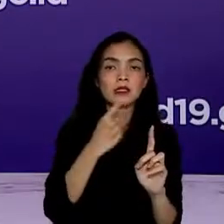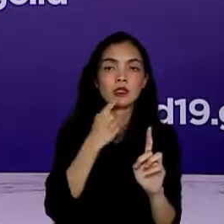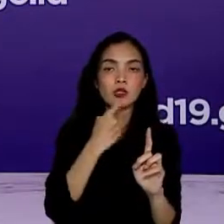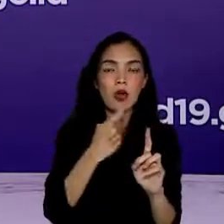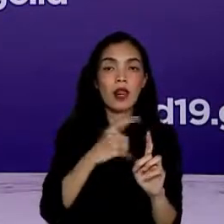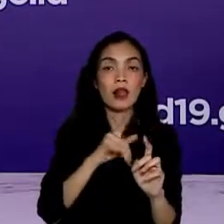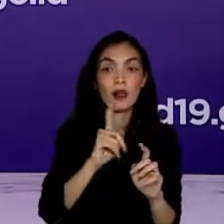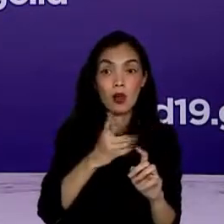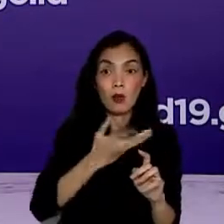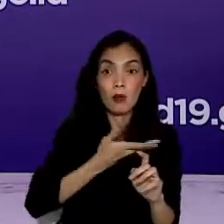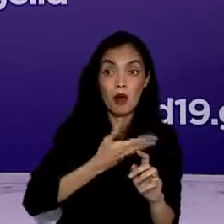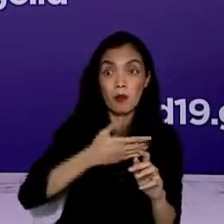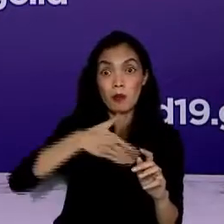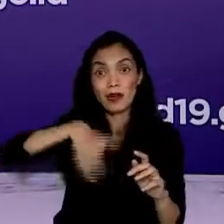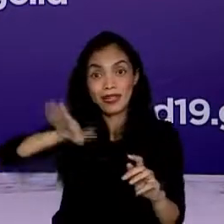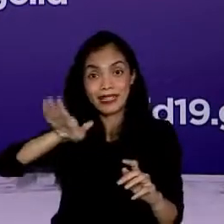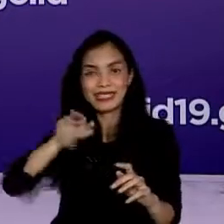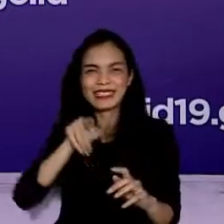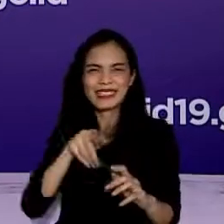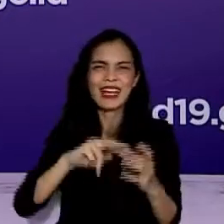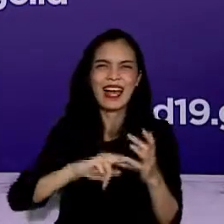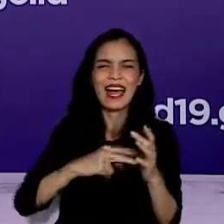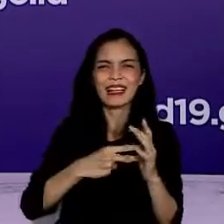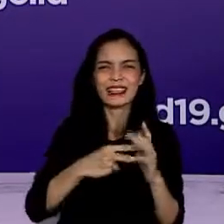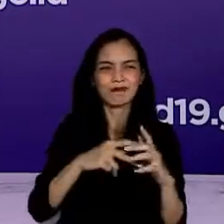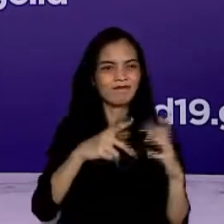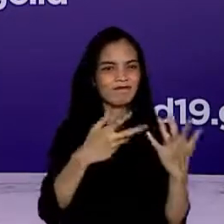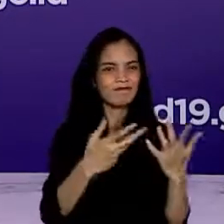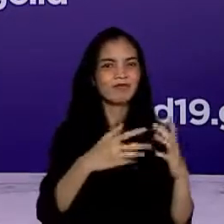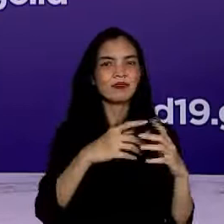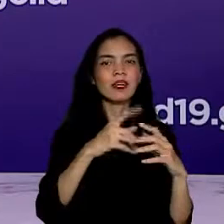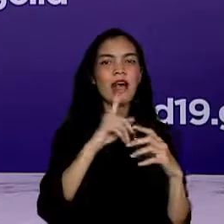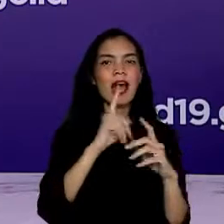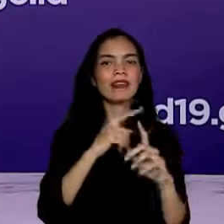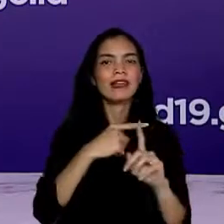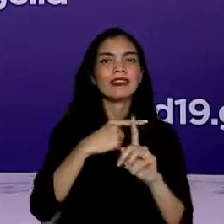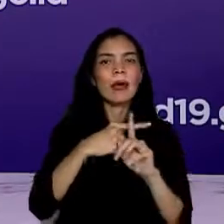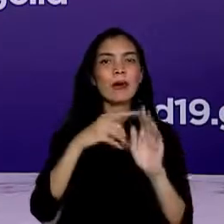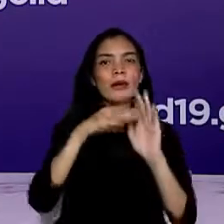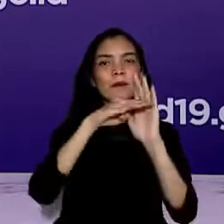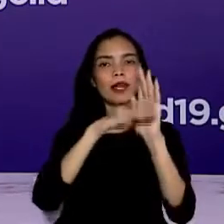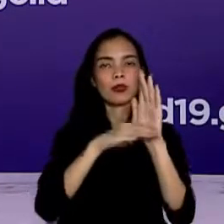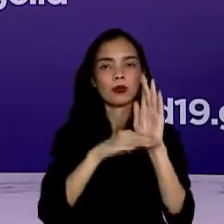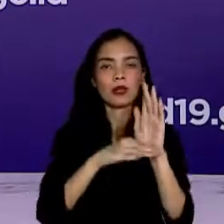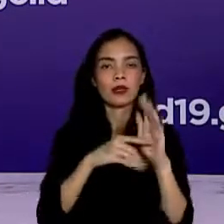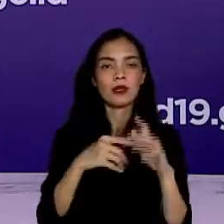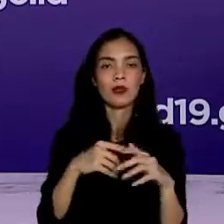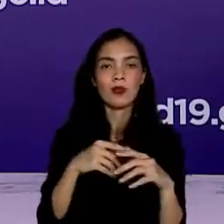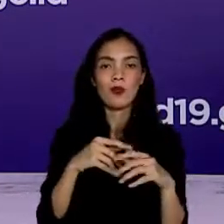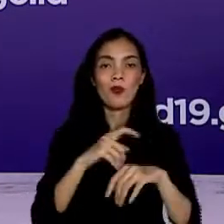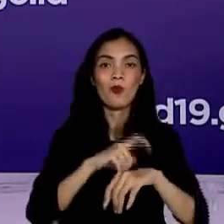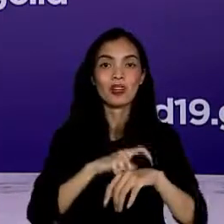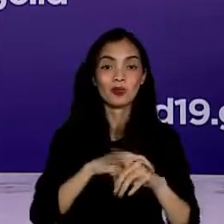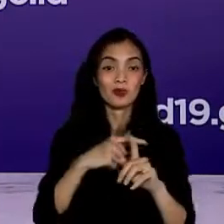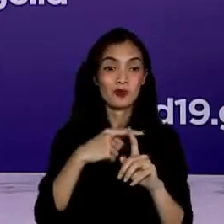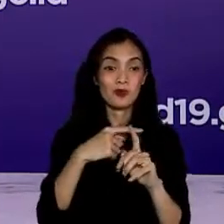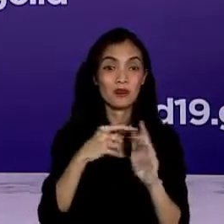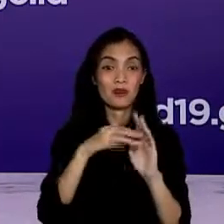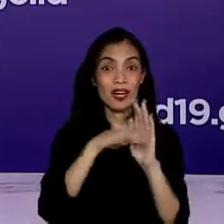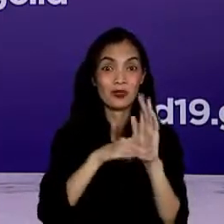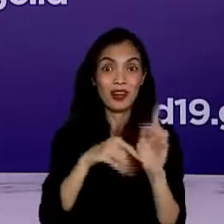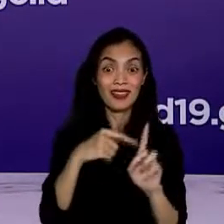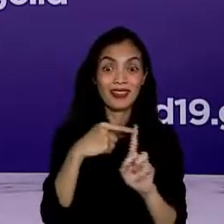pelaku perjalanan sebelumnya, sehingga bersifat kebijakan penebalan. Selama masa penebalan kebijakan,